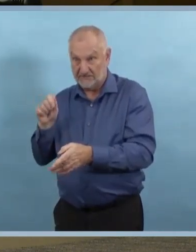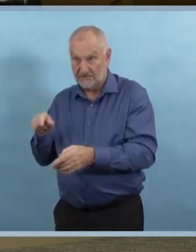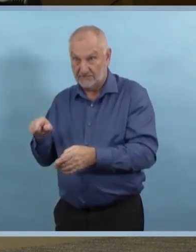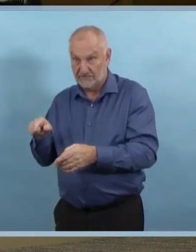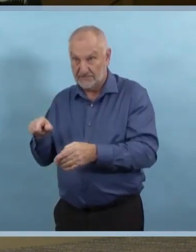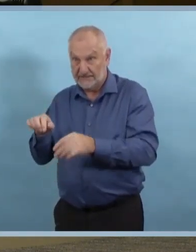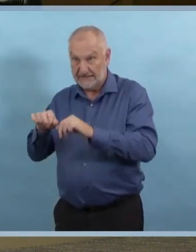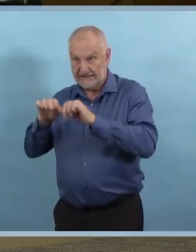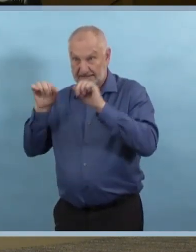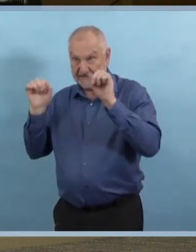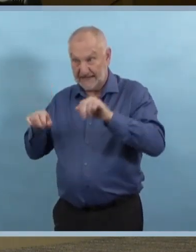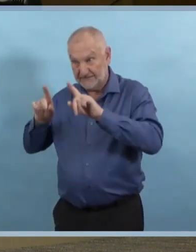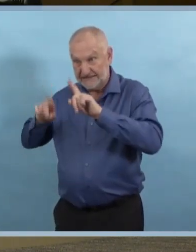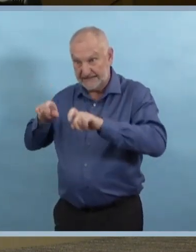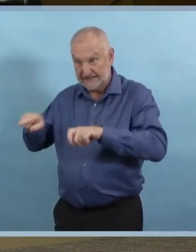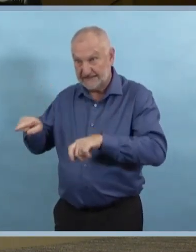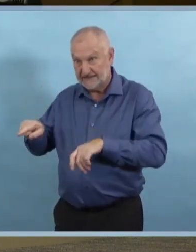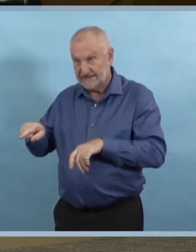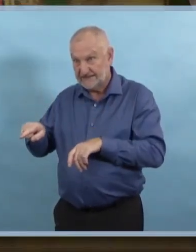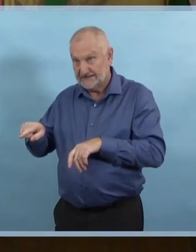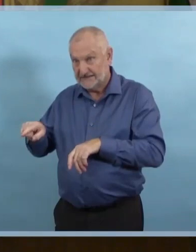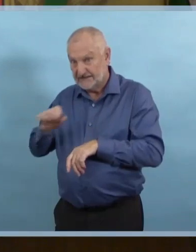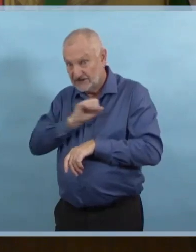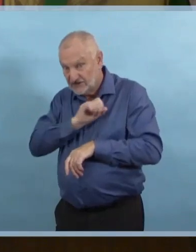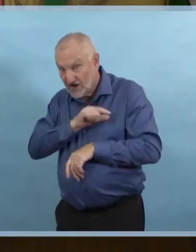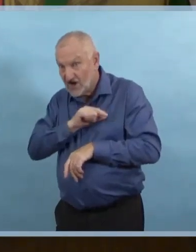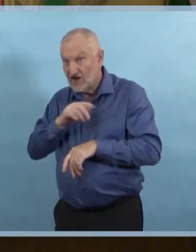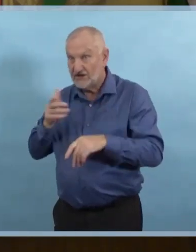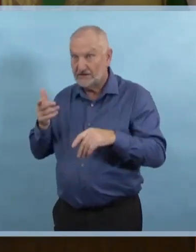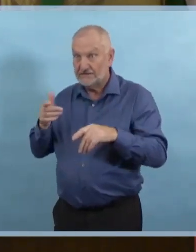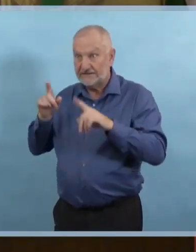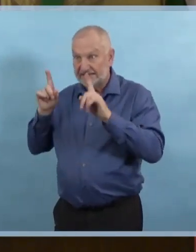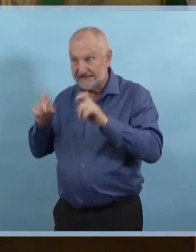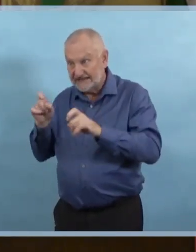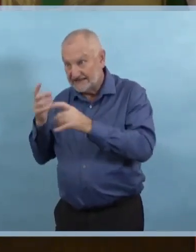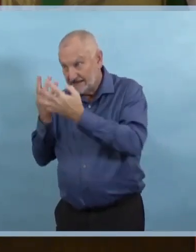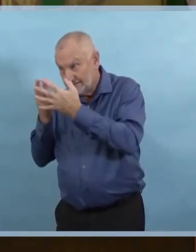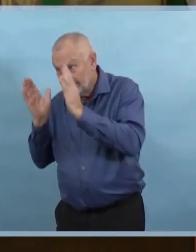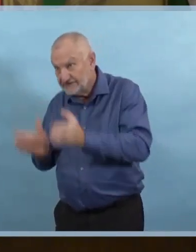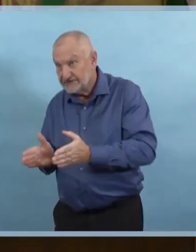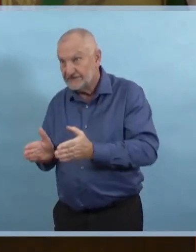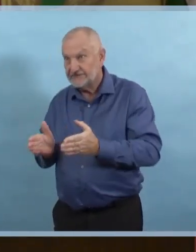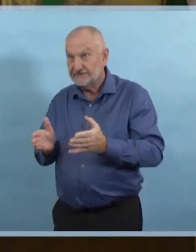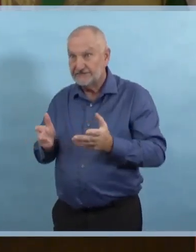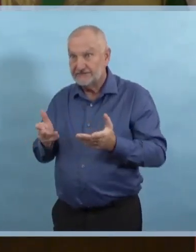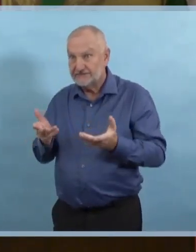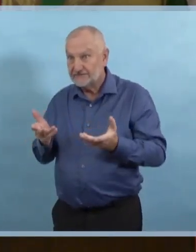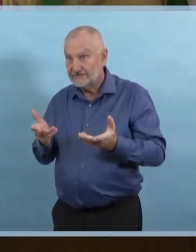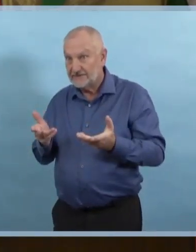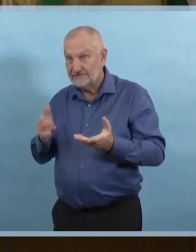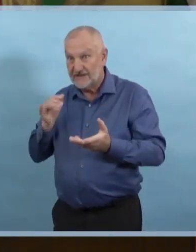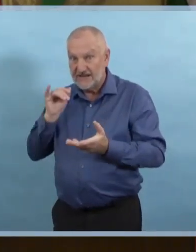Alors, certainement, les gens symptomatiques vont obtenir un test. Les contacts connus vont aussi l'être.